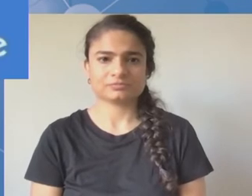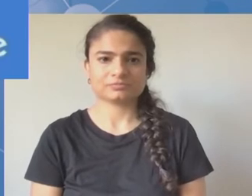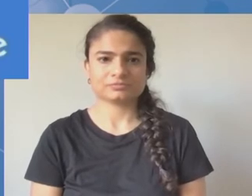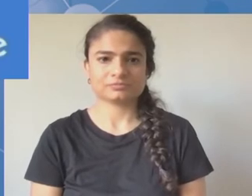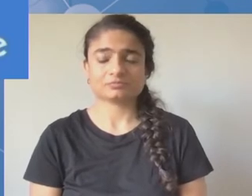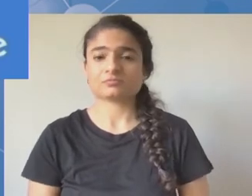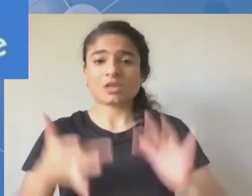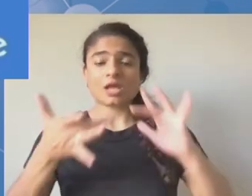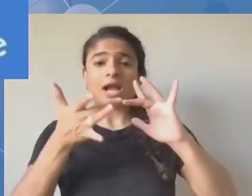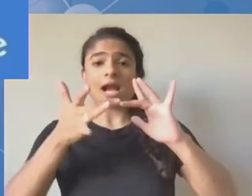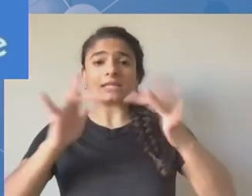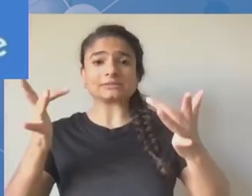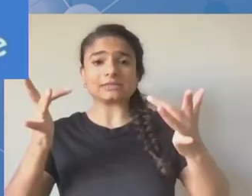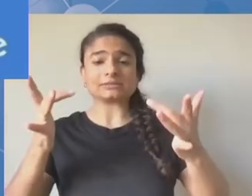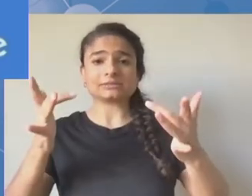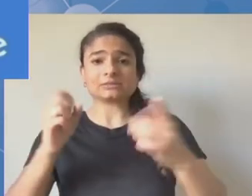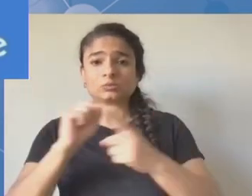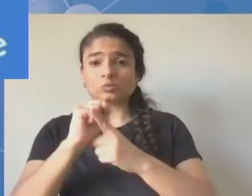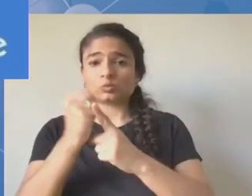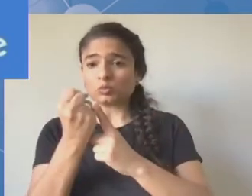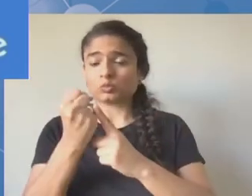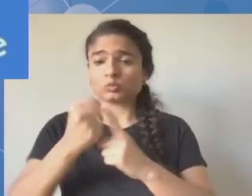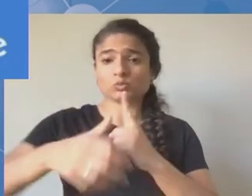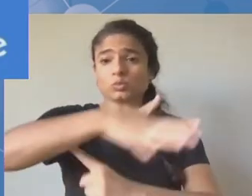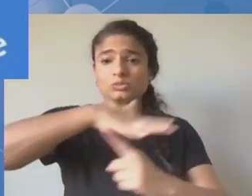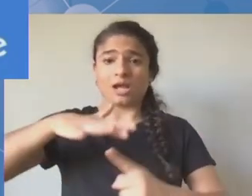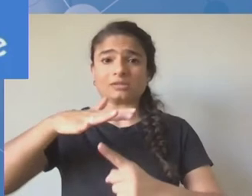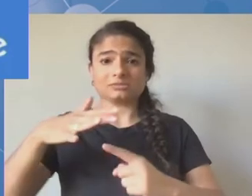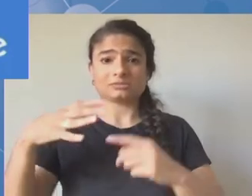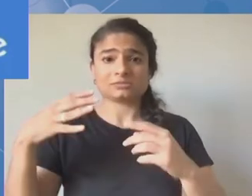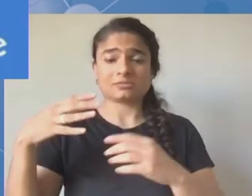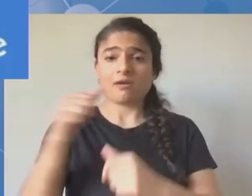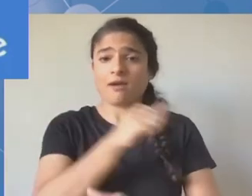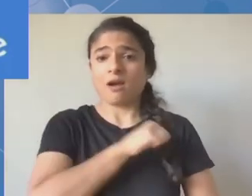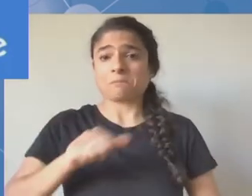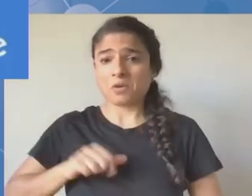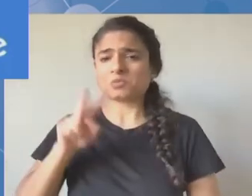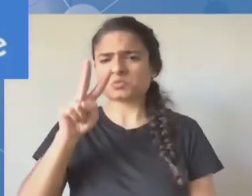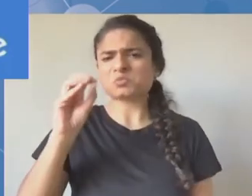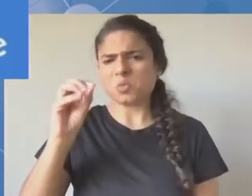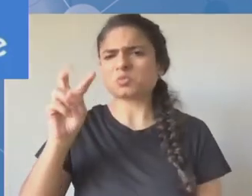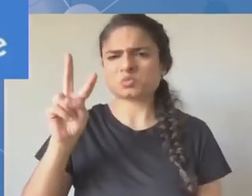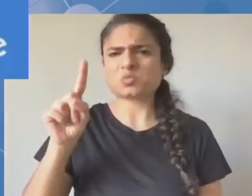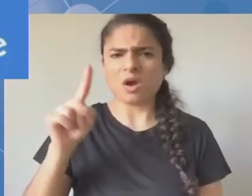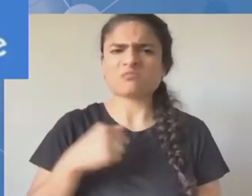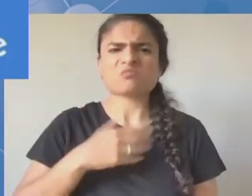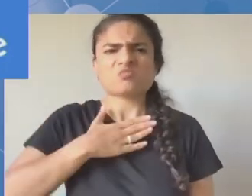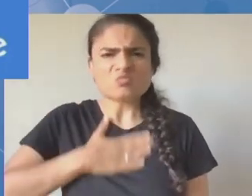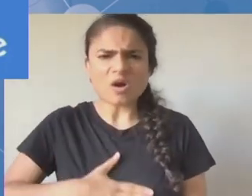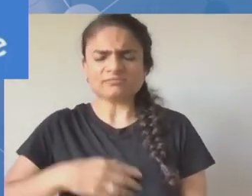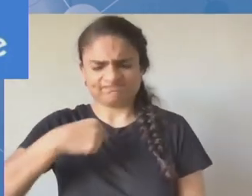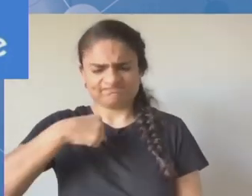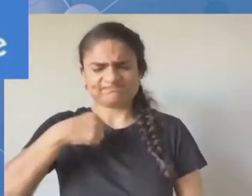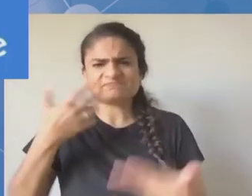2021 roku. Chciałbym podzielić się osobistym doświadczeniem, a także podziękować za